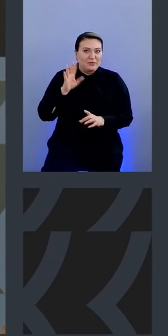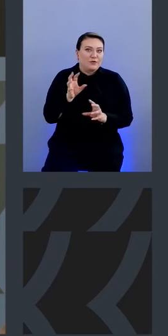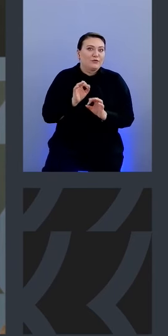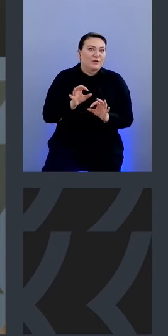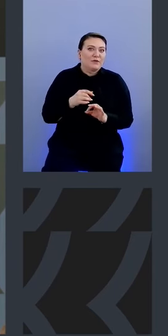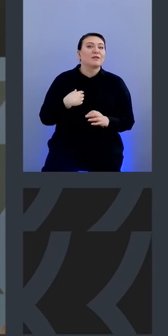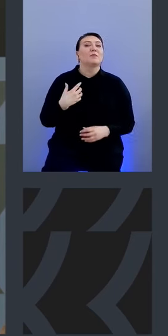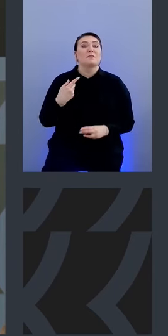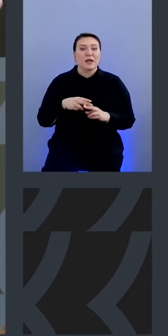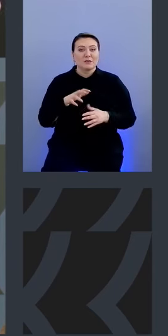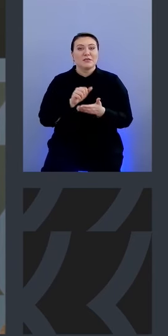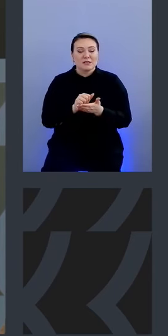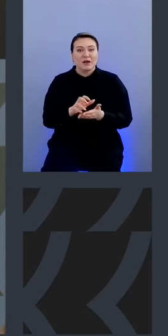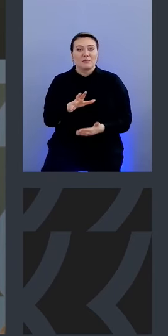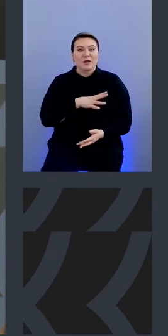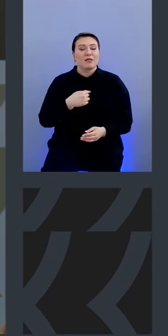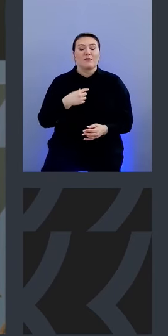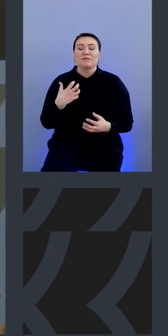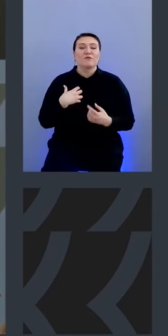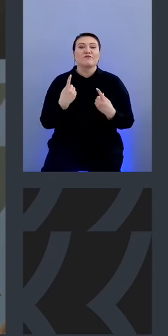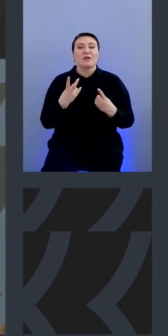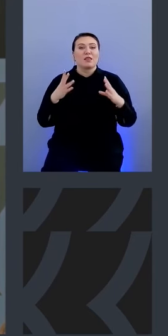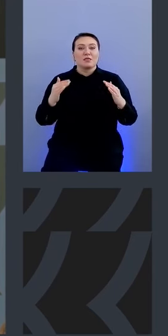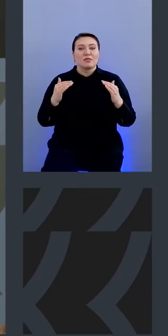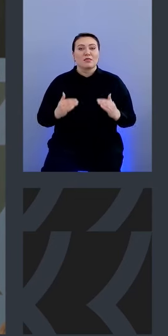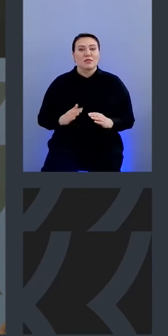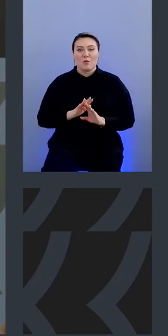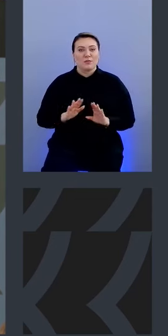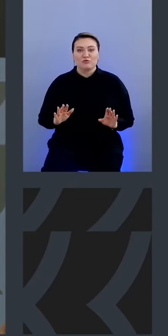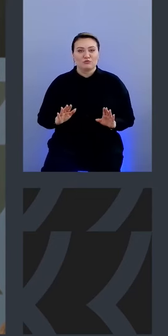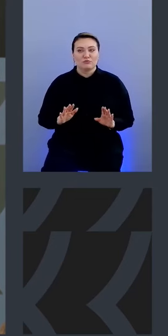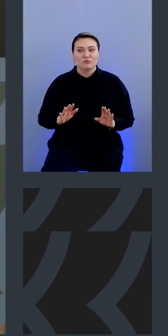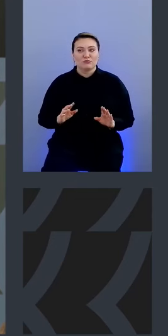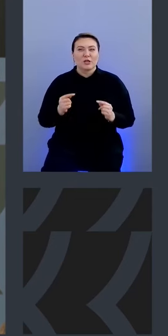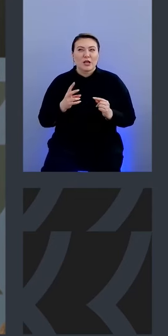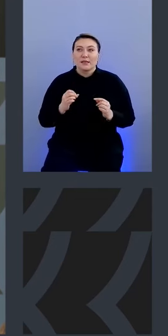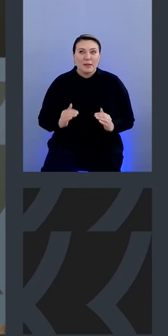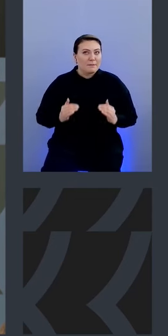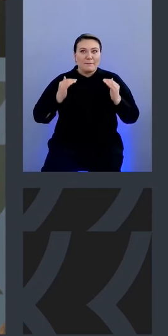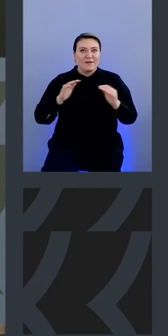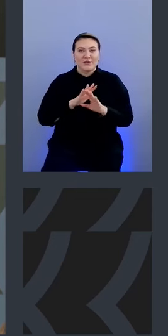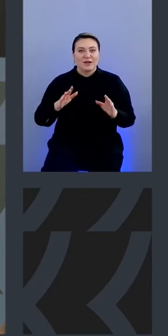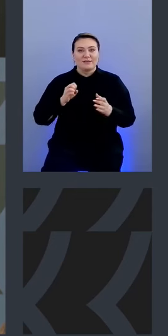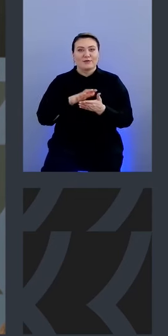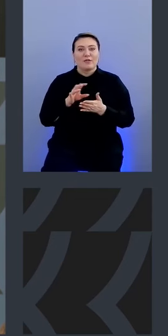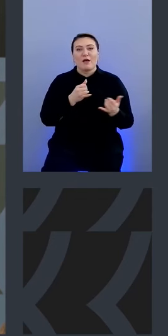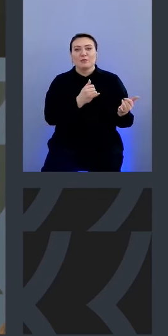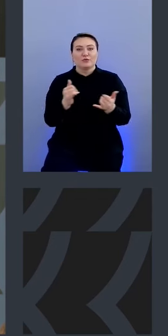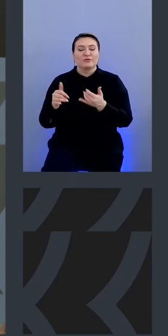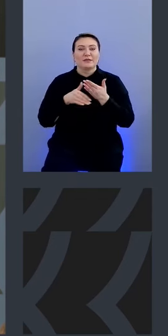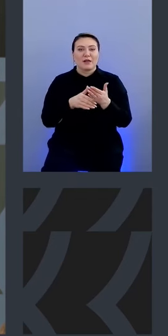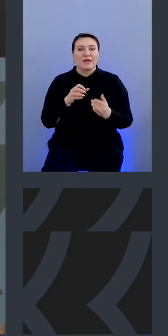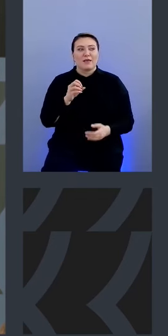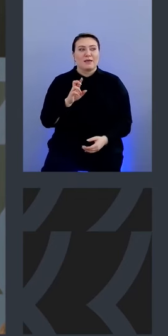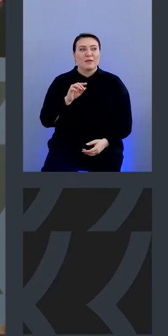нам критически важно было не ну не уменьшать точнее не повышать расходы на обслуживание инструментов ebay